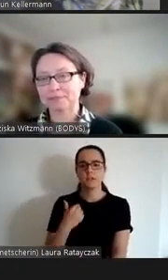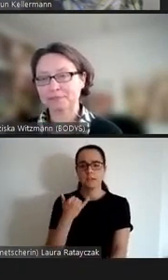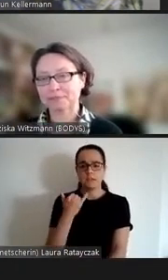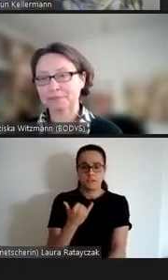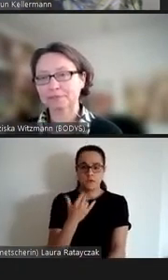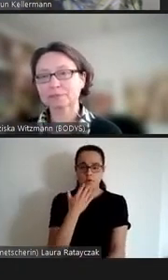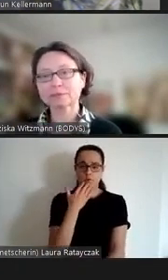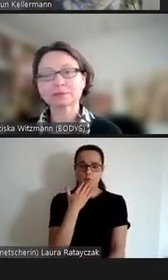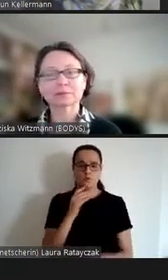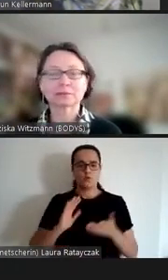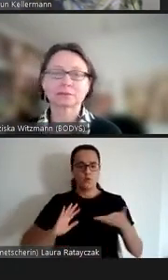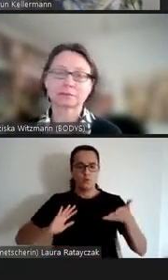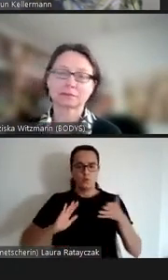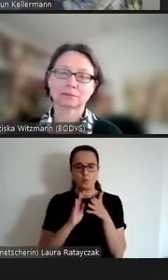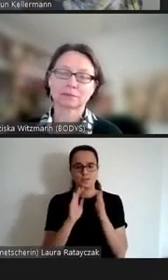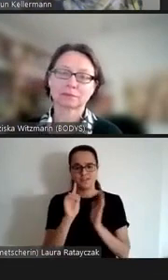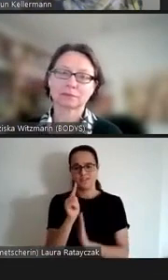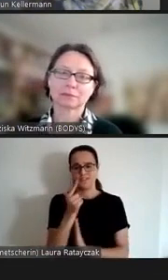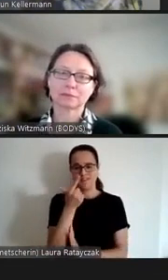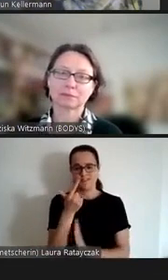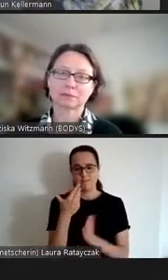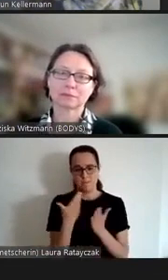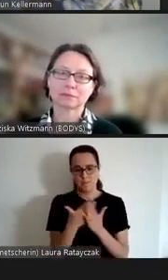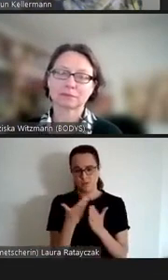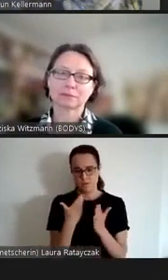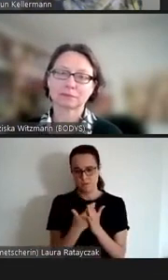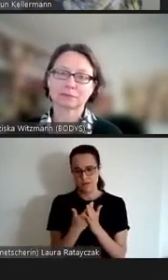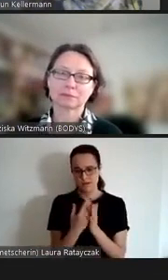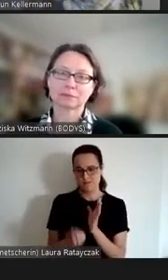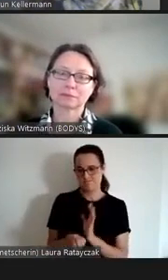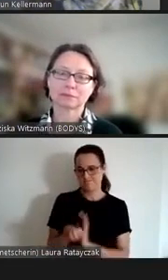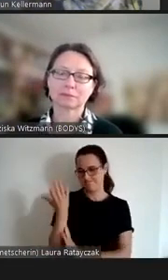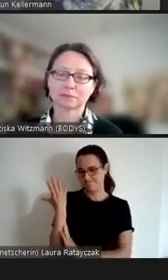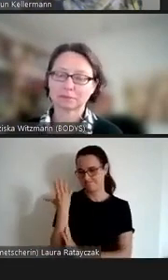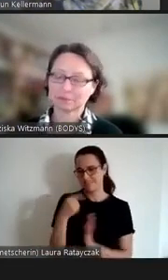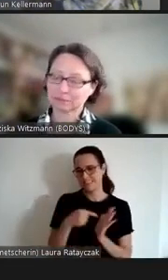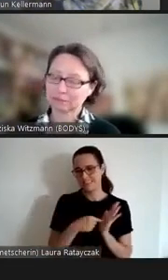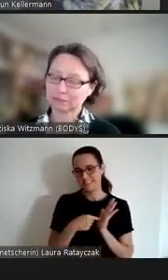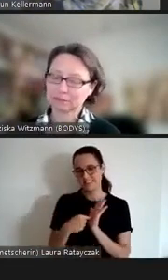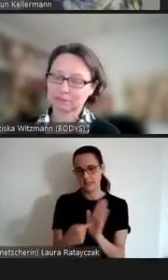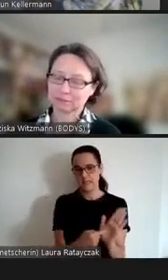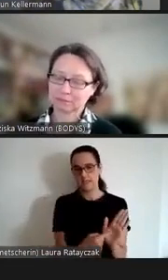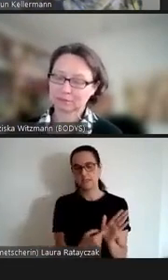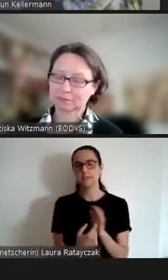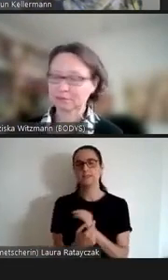zweites Beispiel präsentieren dieses allerdings